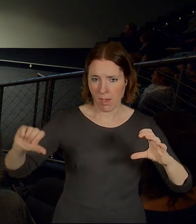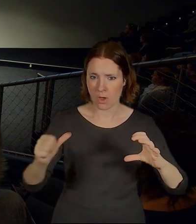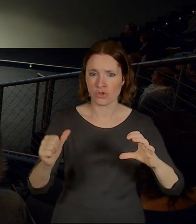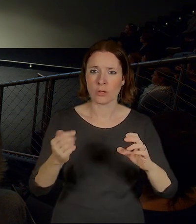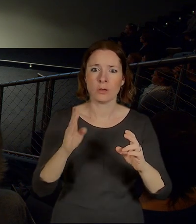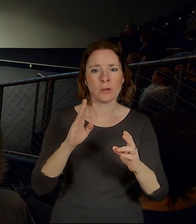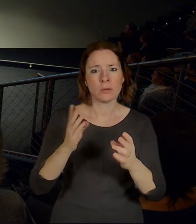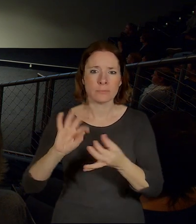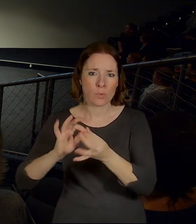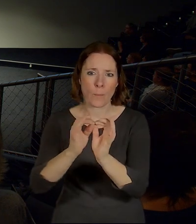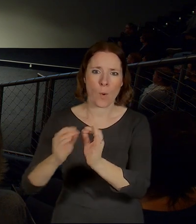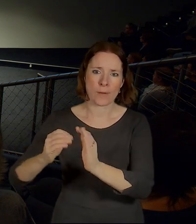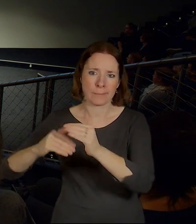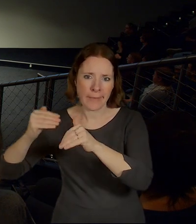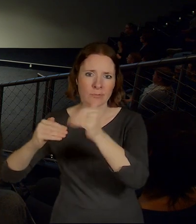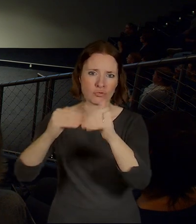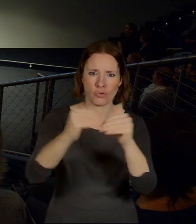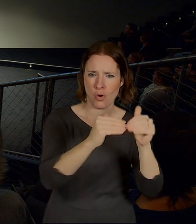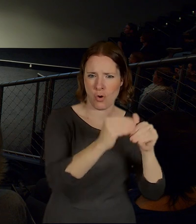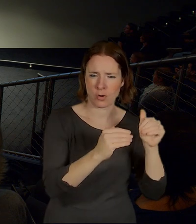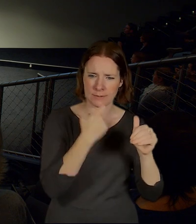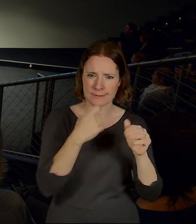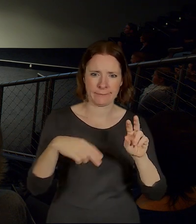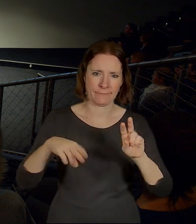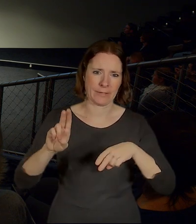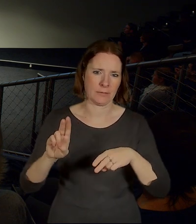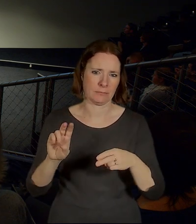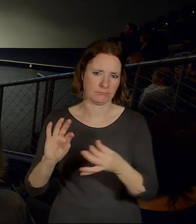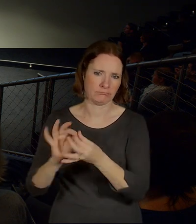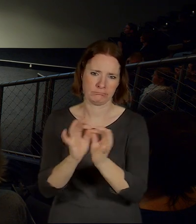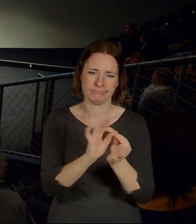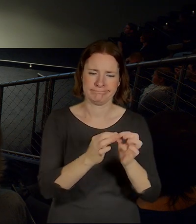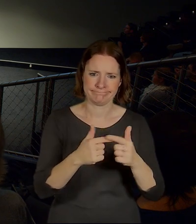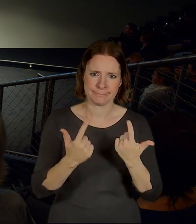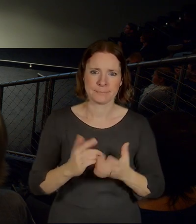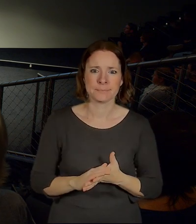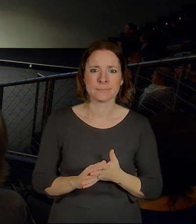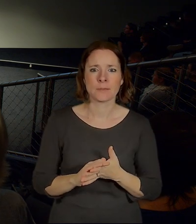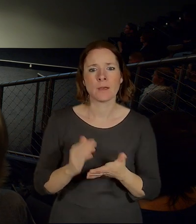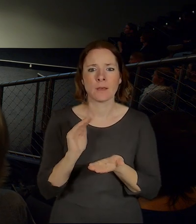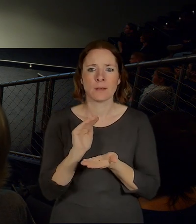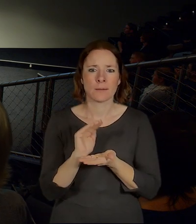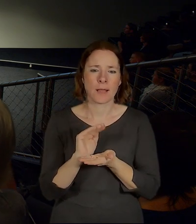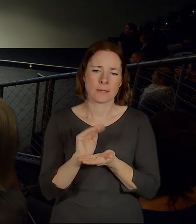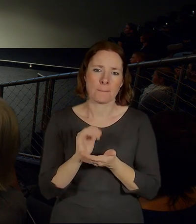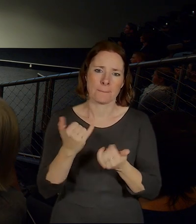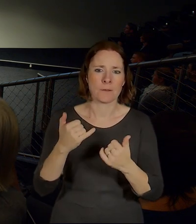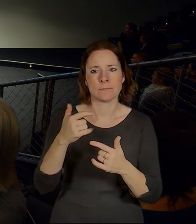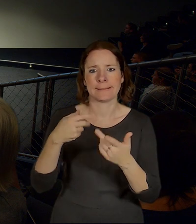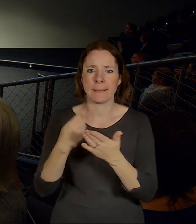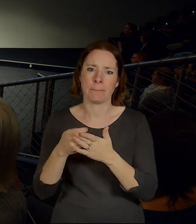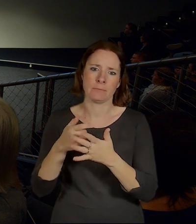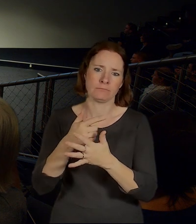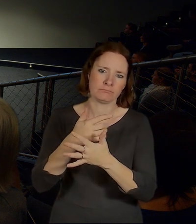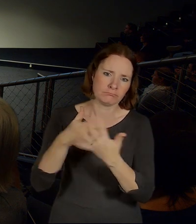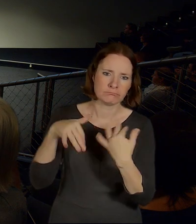urbanizaci a transformaci té čtvrtí vlastně z dnešního brownfieldu na smíšenou čtvrtí, tak jak